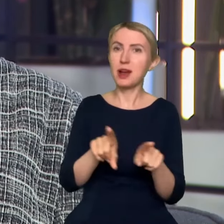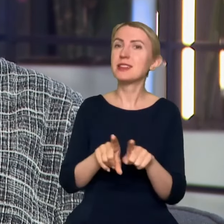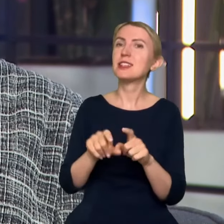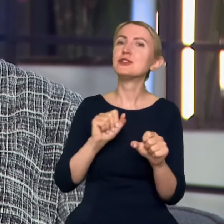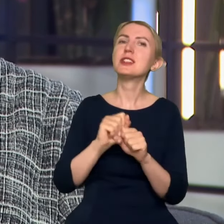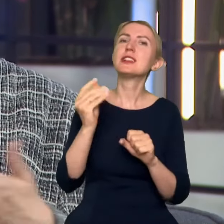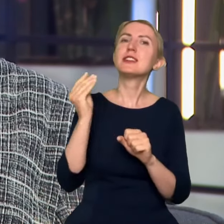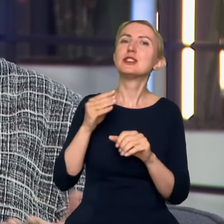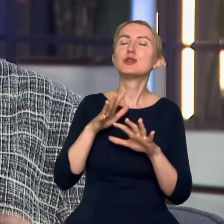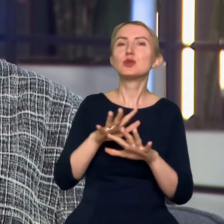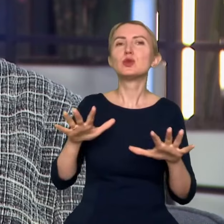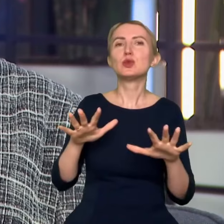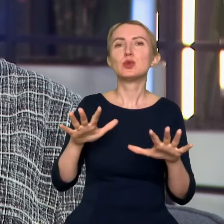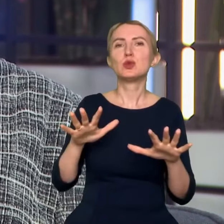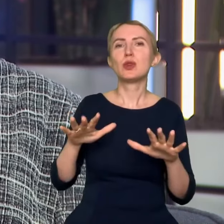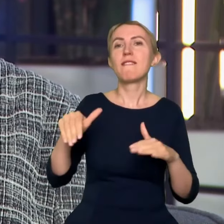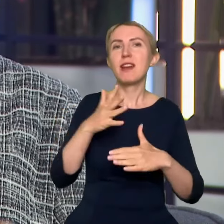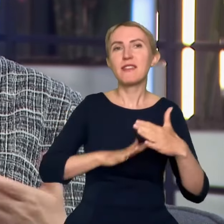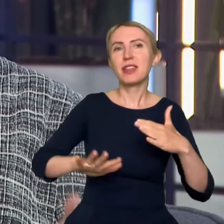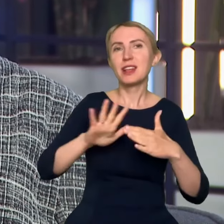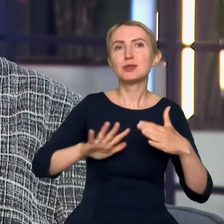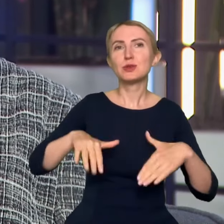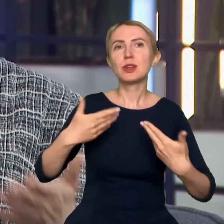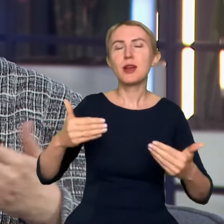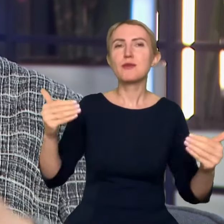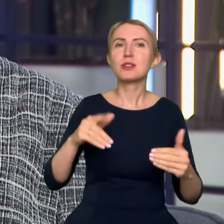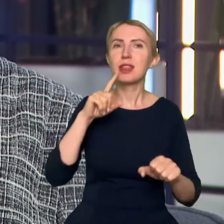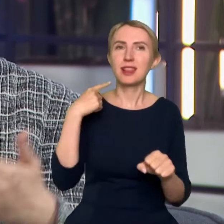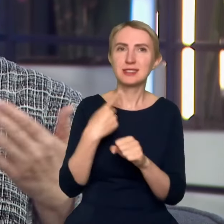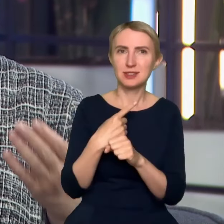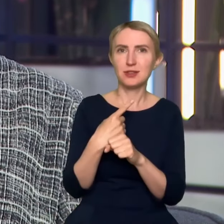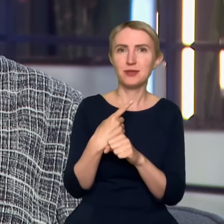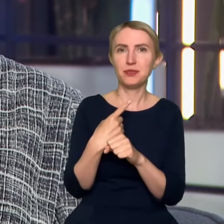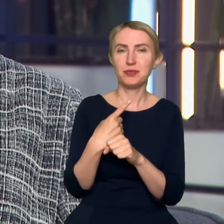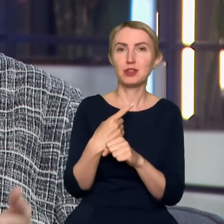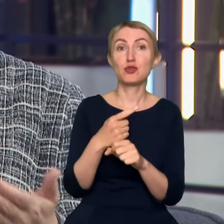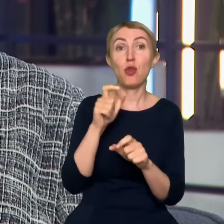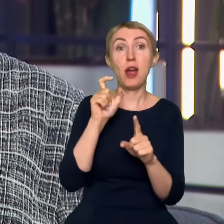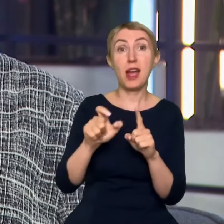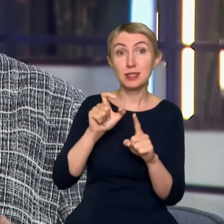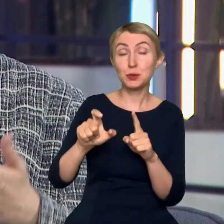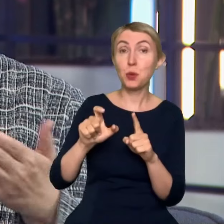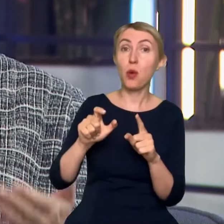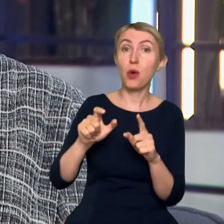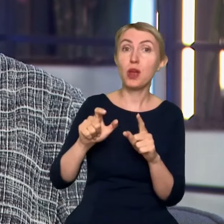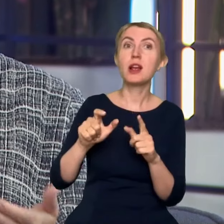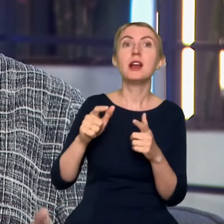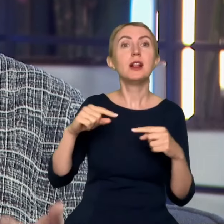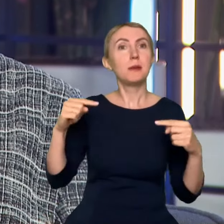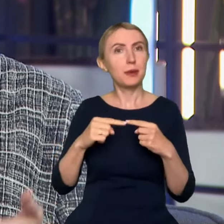aparat wewnętrzny, który pozwala na decydowanie na przykład, czy dane hasło jest encyklopedyczne, czy